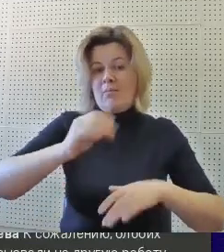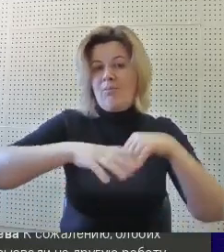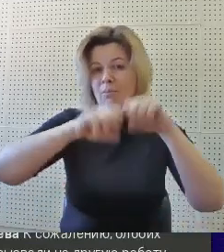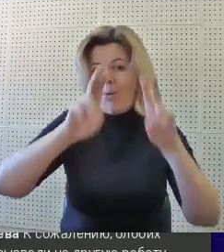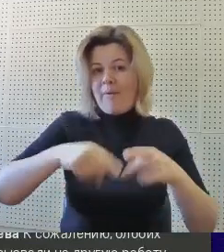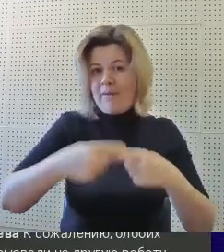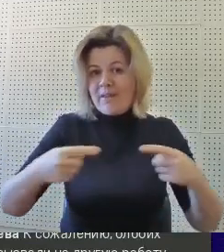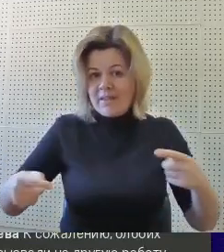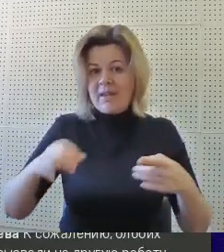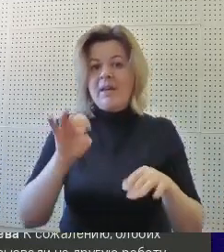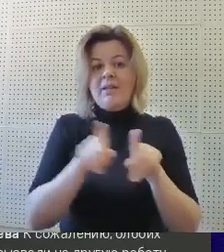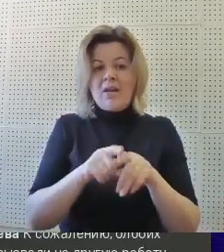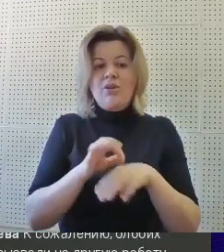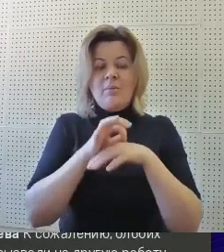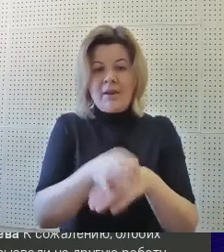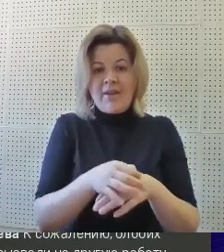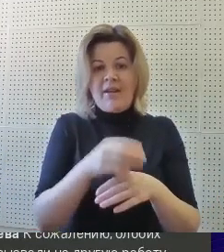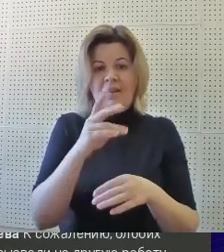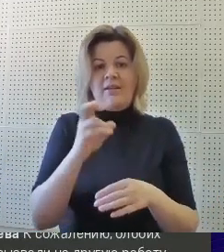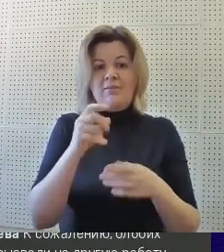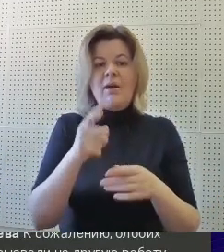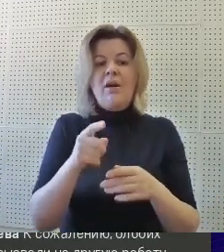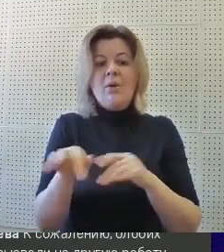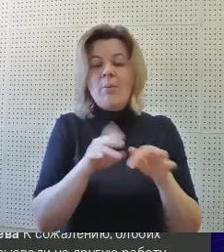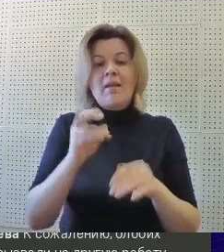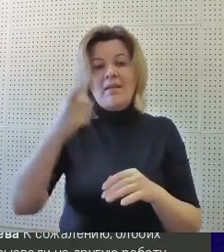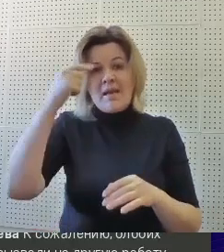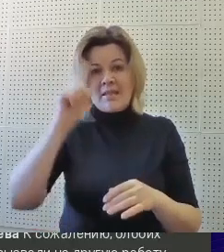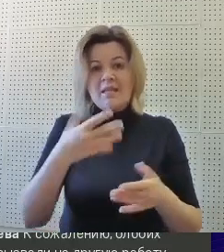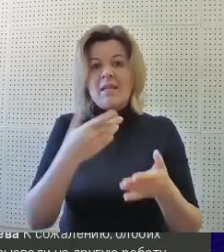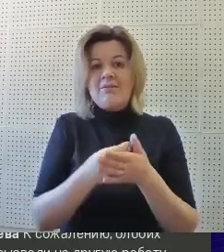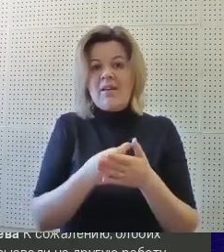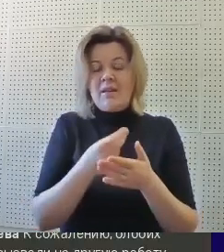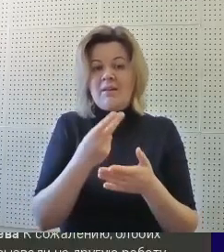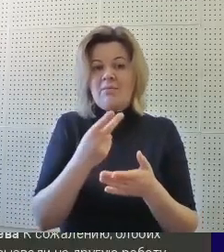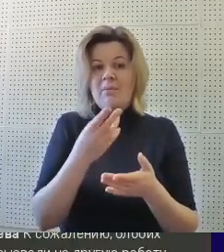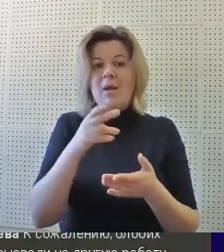провели на знания своих предрасположенностей в профессиональной среде.